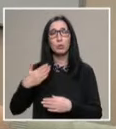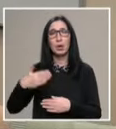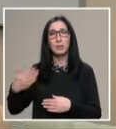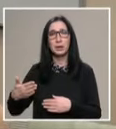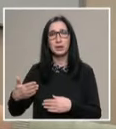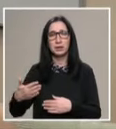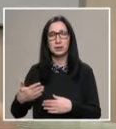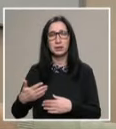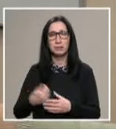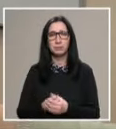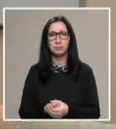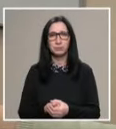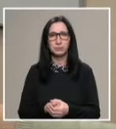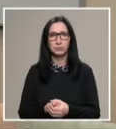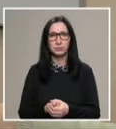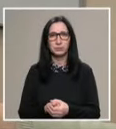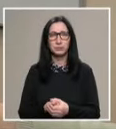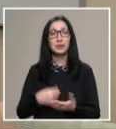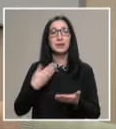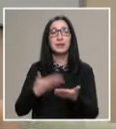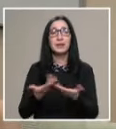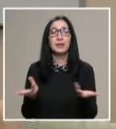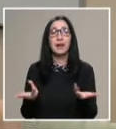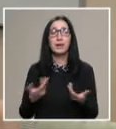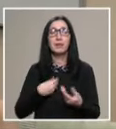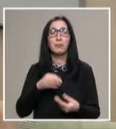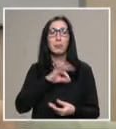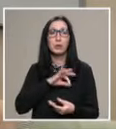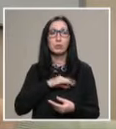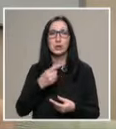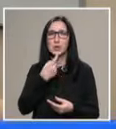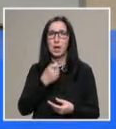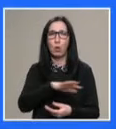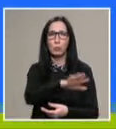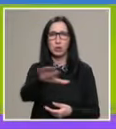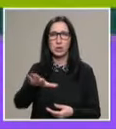даде някакъв принос за обществото.